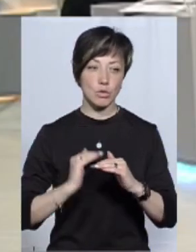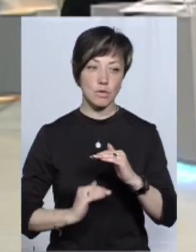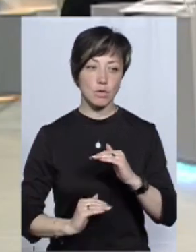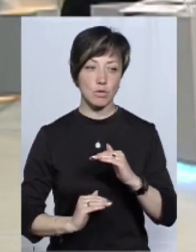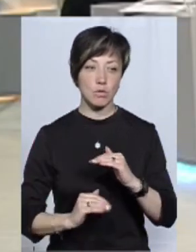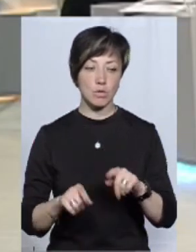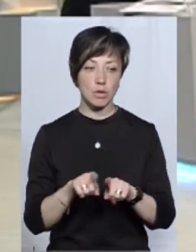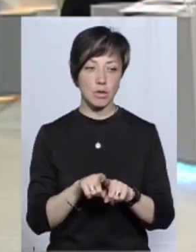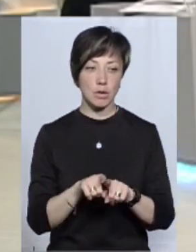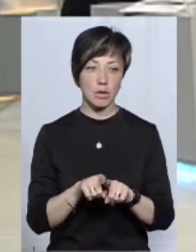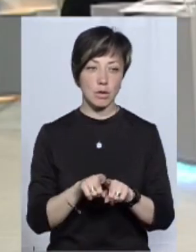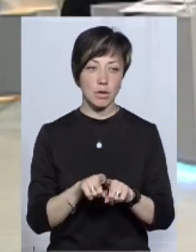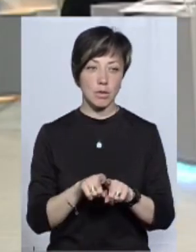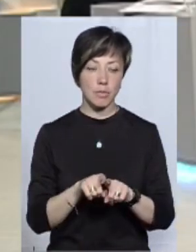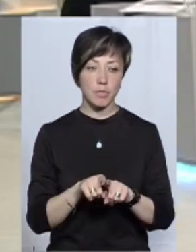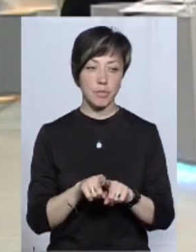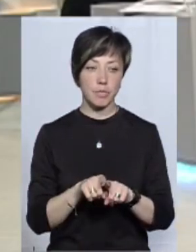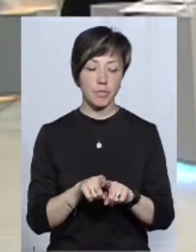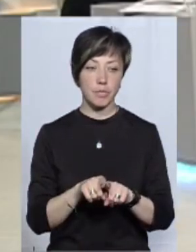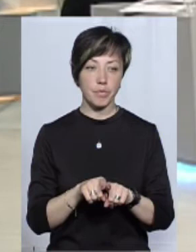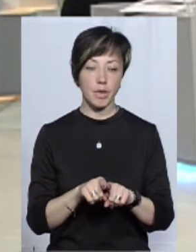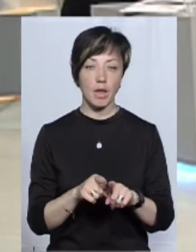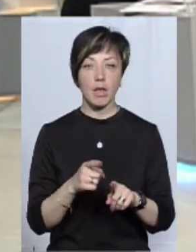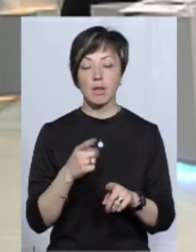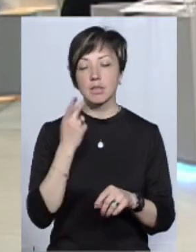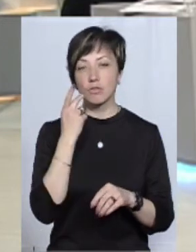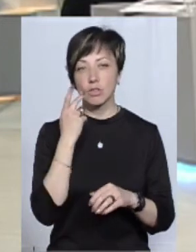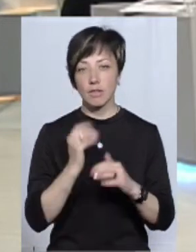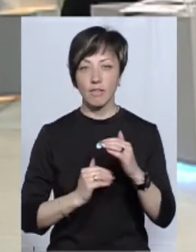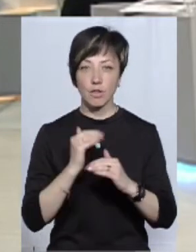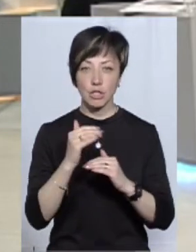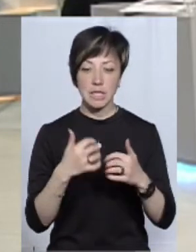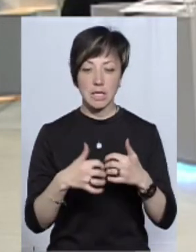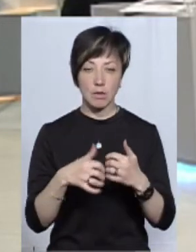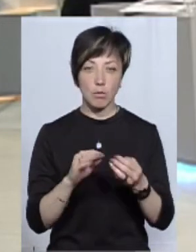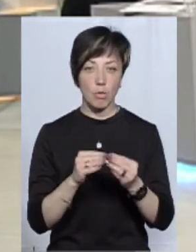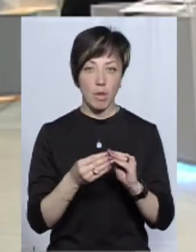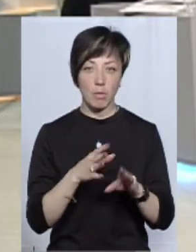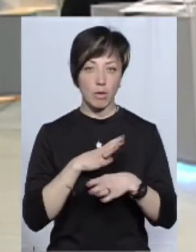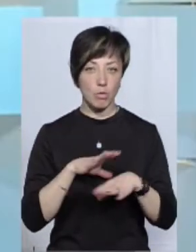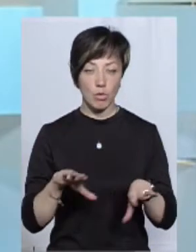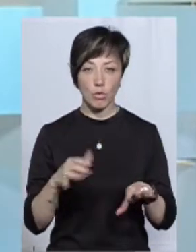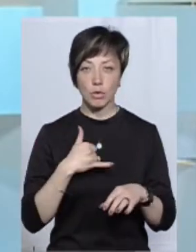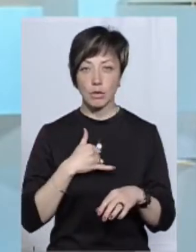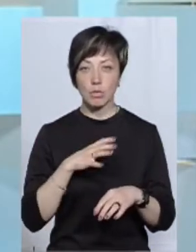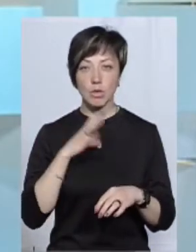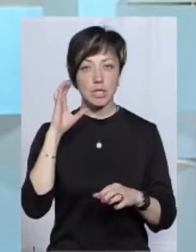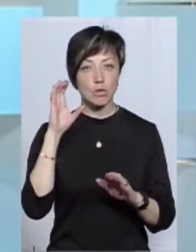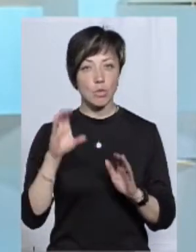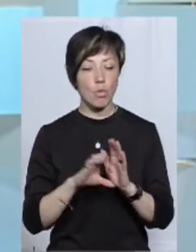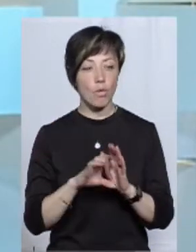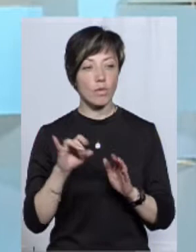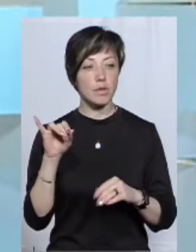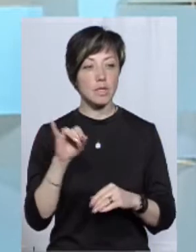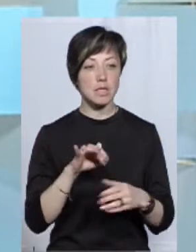таких рейтингових оцінок, але, як правило, ми вище середини і якихось проблем, як правило, не було. У нас було заслуховування